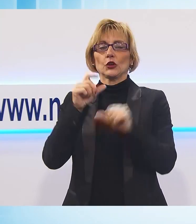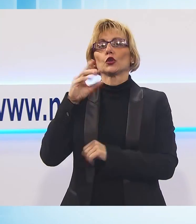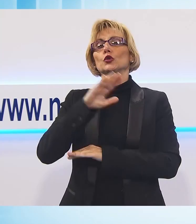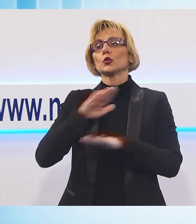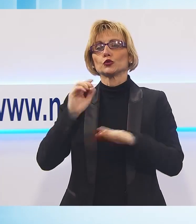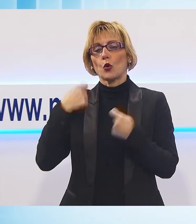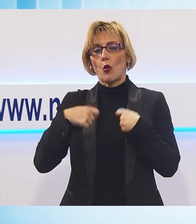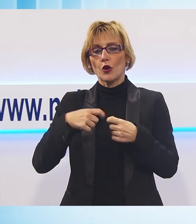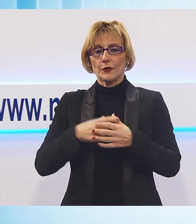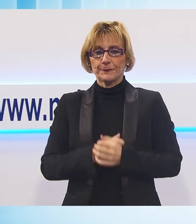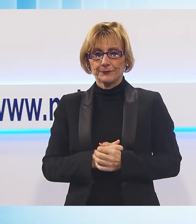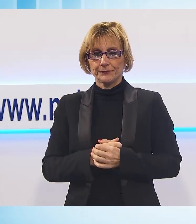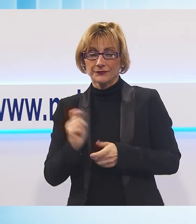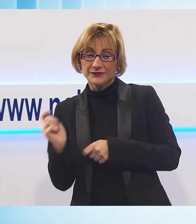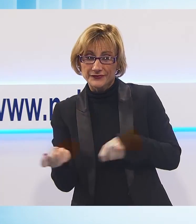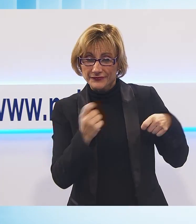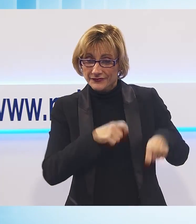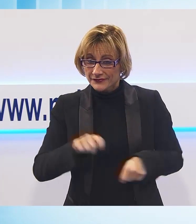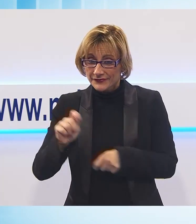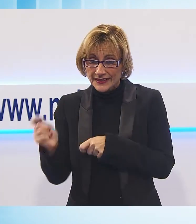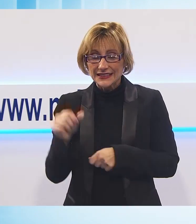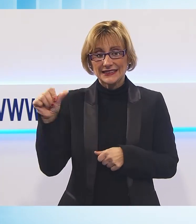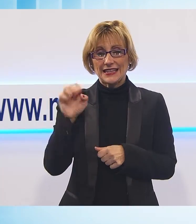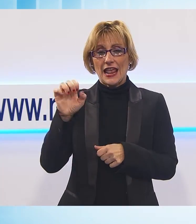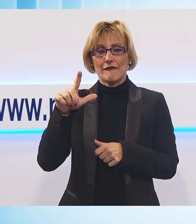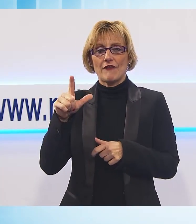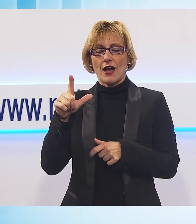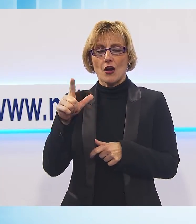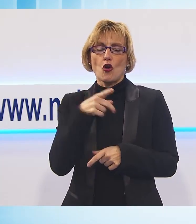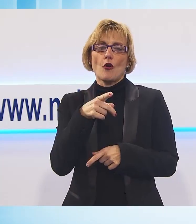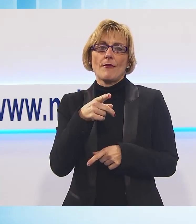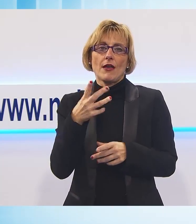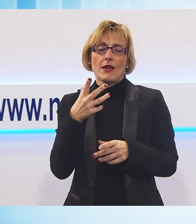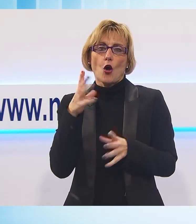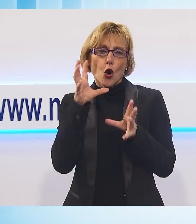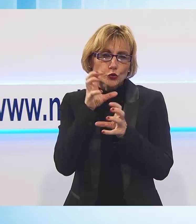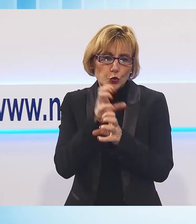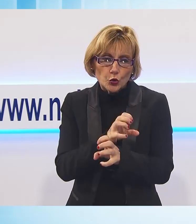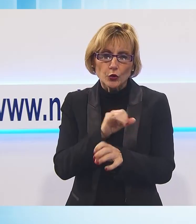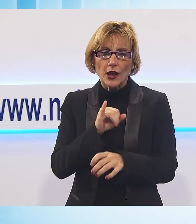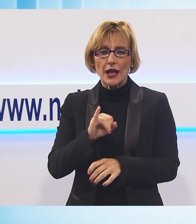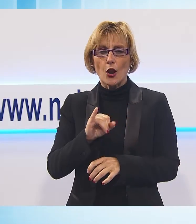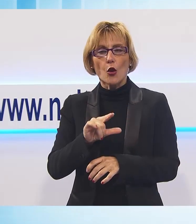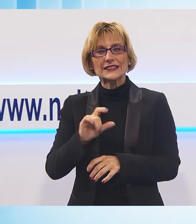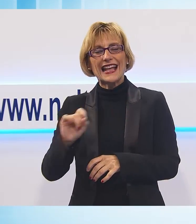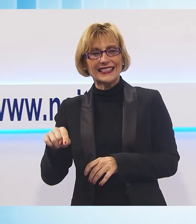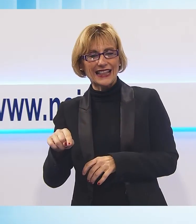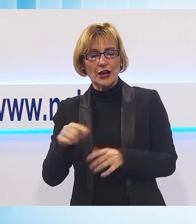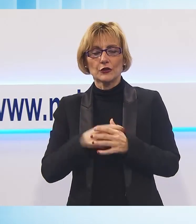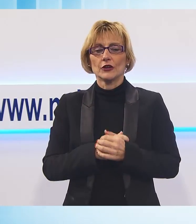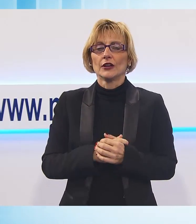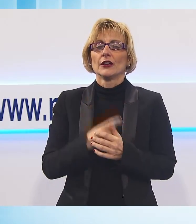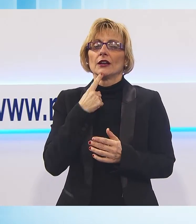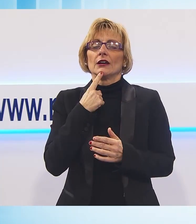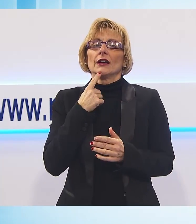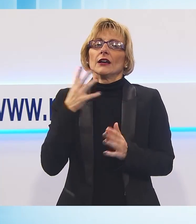Gepi Selva oscura lo Scandiano, una rete nel finale del capo cannoniere del campionato permette al Cigici Viareggio di espugnare per